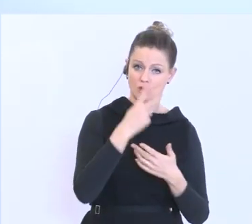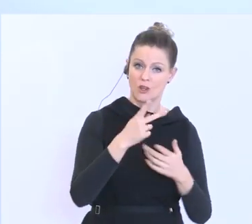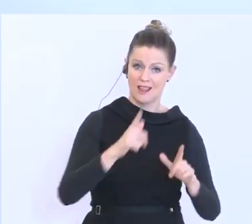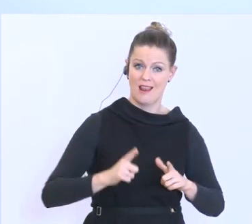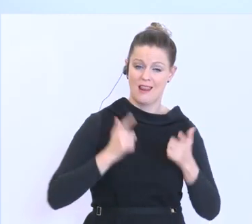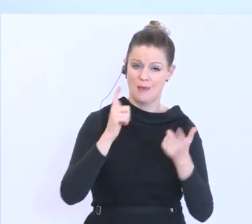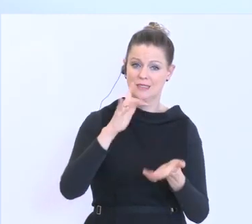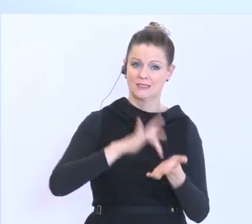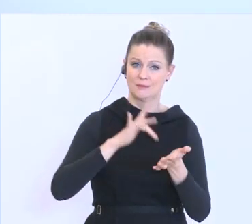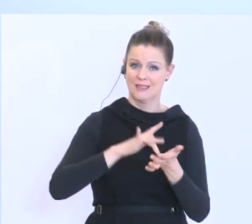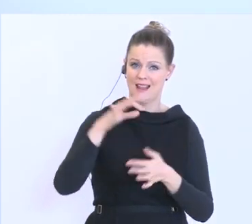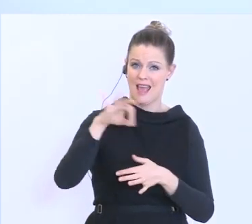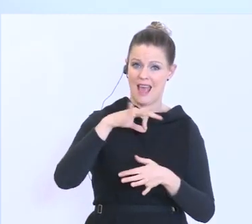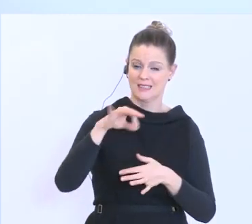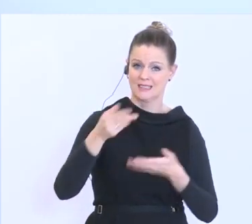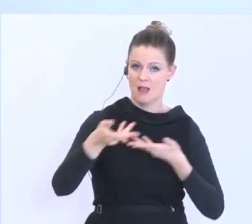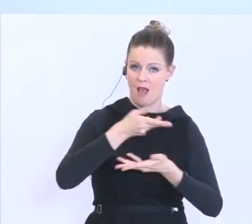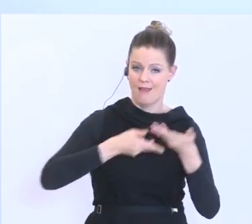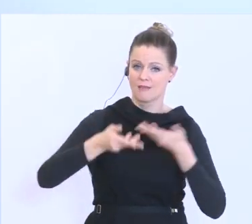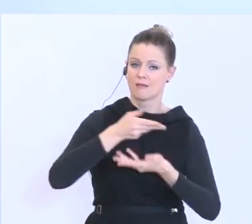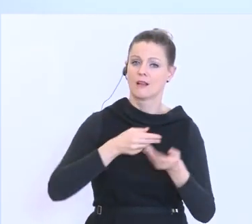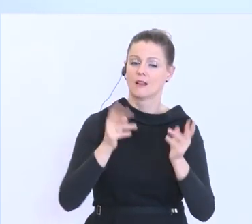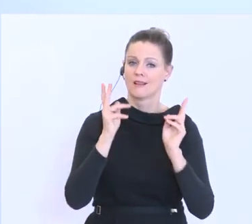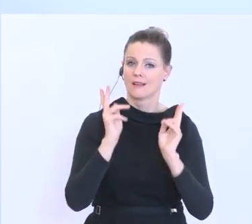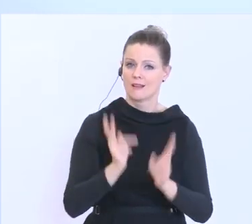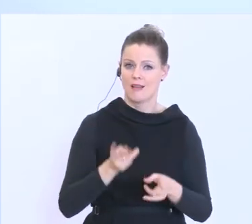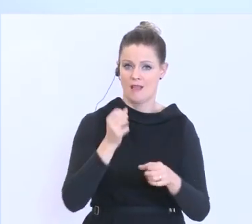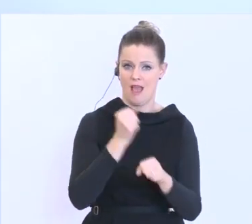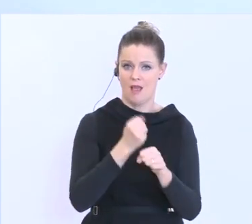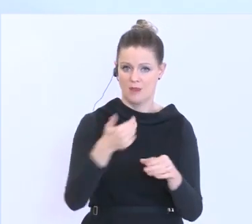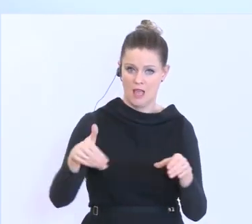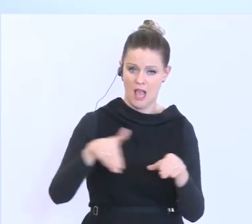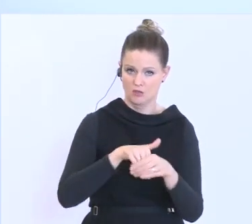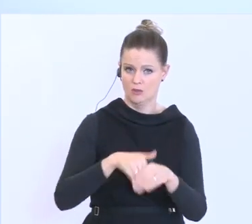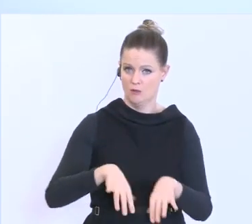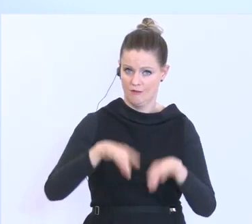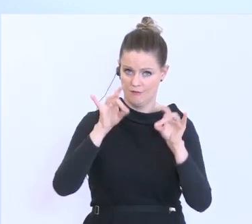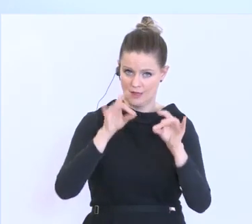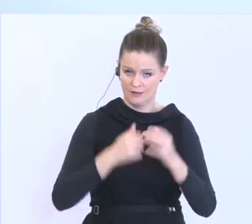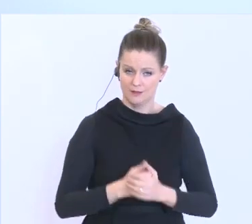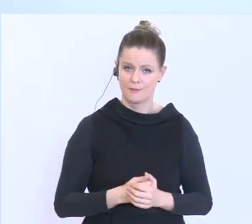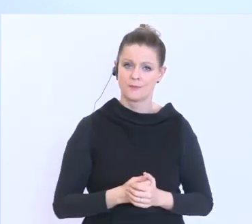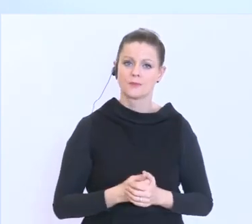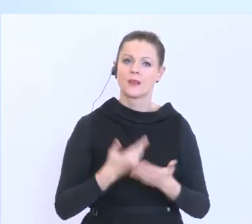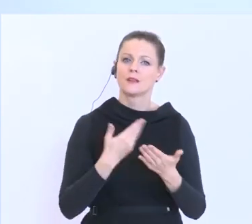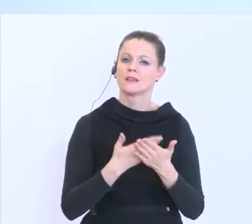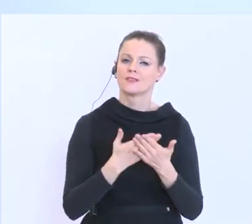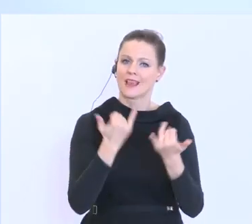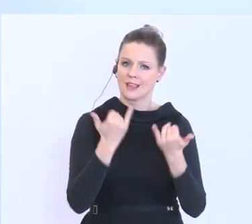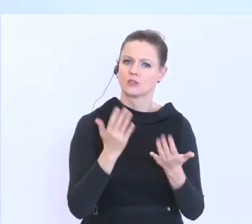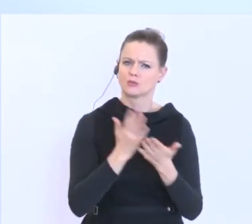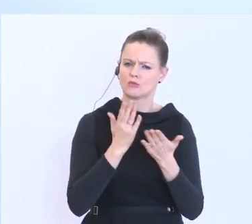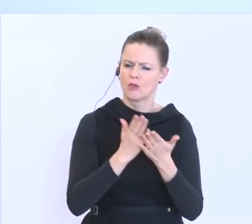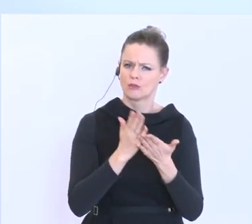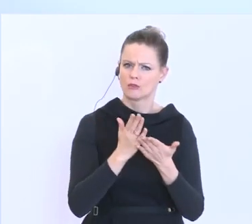Lebensmitteleinzelhandel beispielsweise eben auch eine Arbeit finden. Also hier findet durchaus auch bereits ein sehr reger